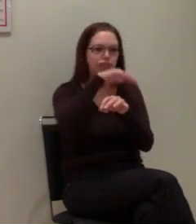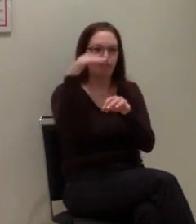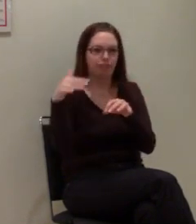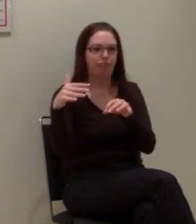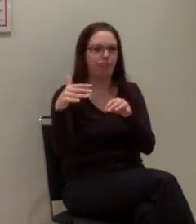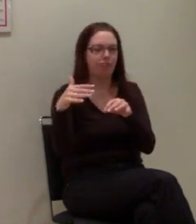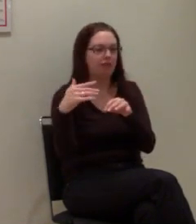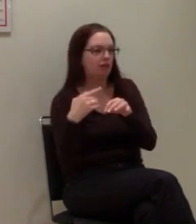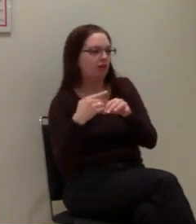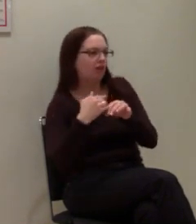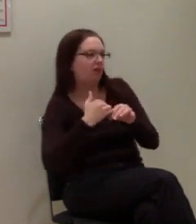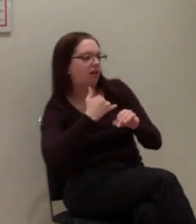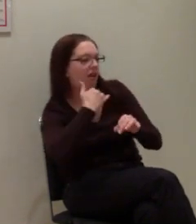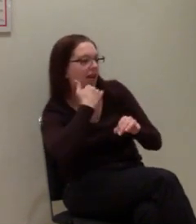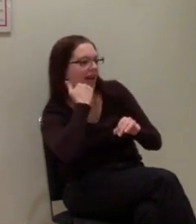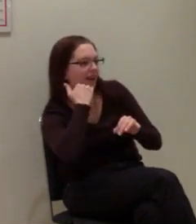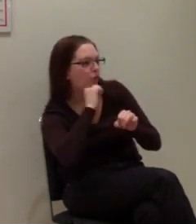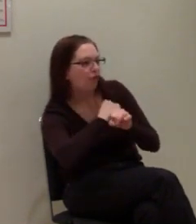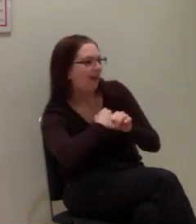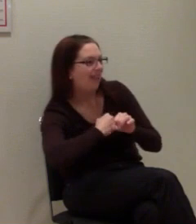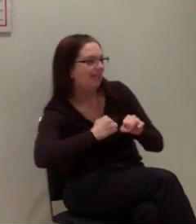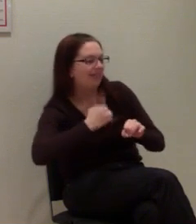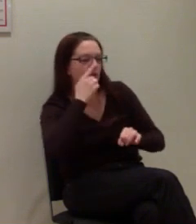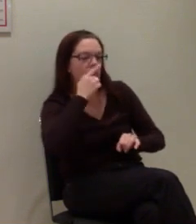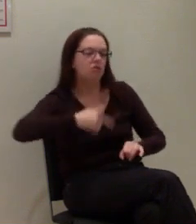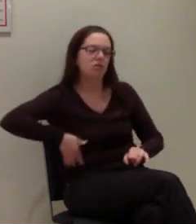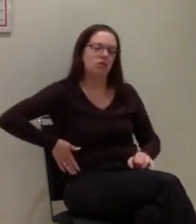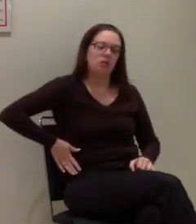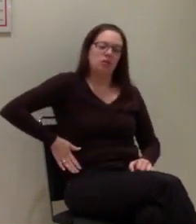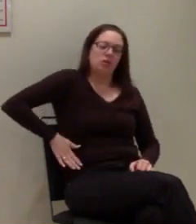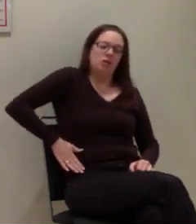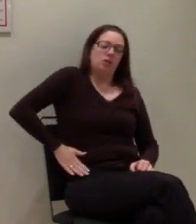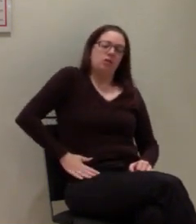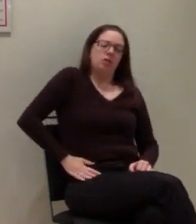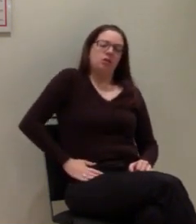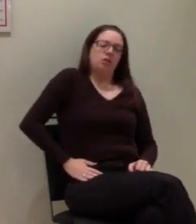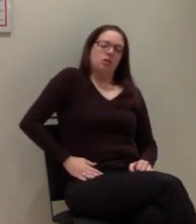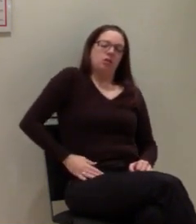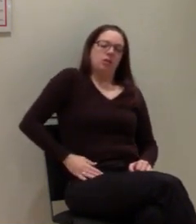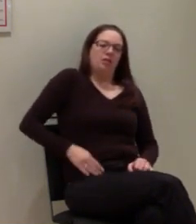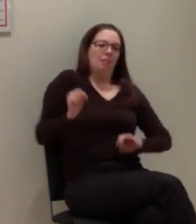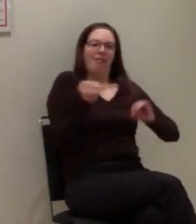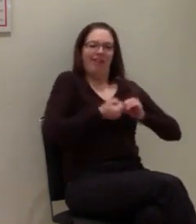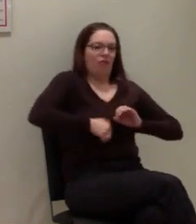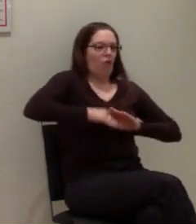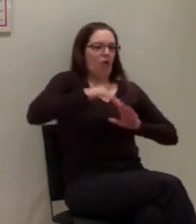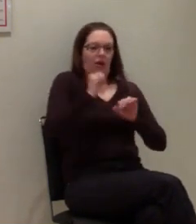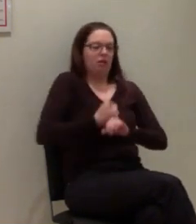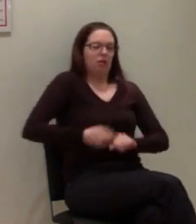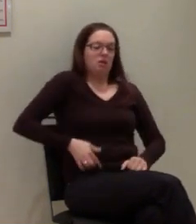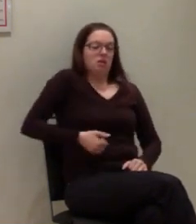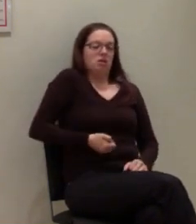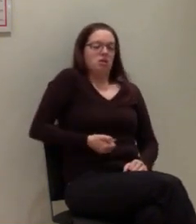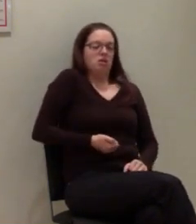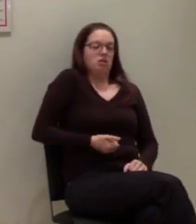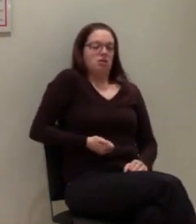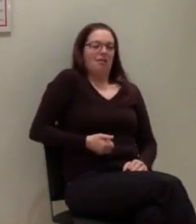war, konnte aber an sein Handy in der Hosentasche langen und konnte dann von dort aus eine SMS an seine Freundin verschicken.